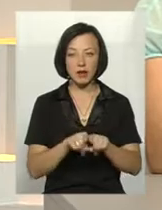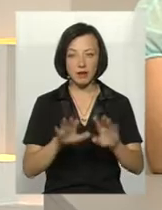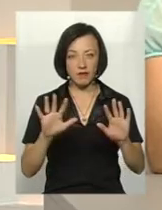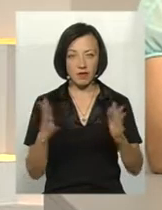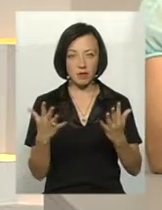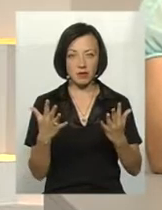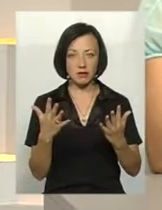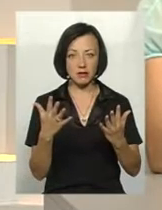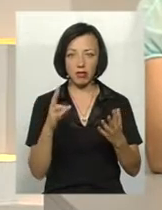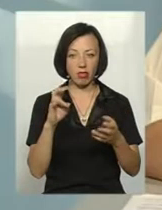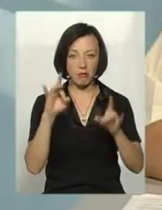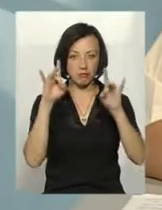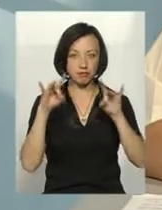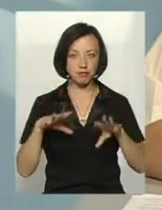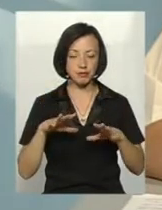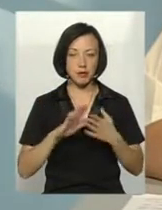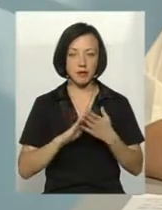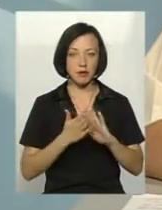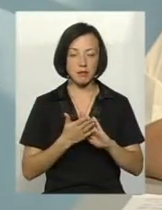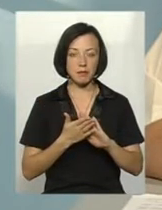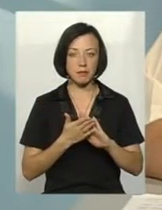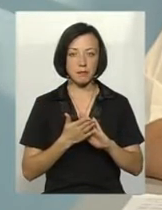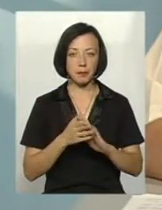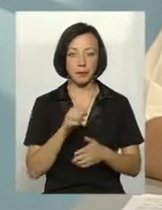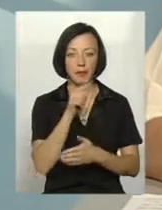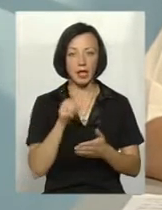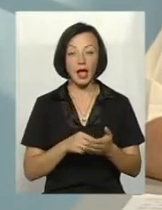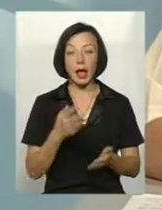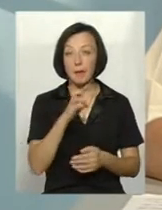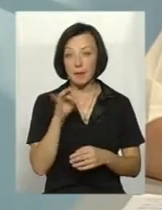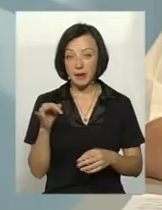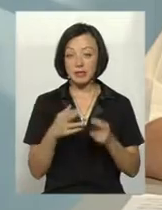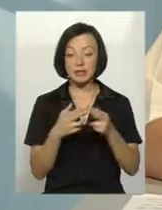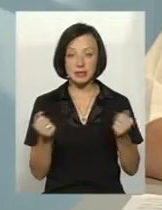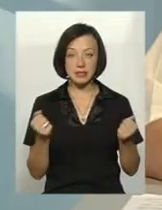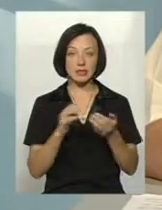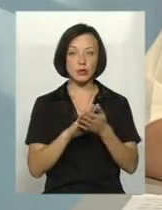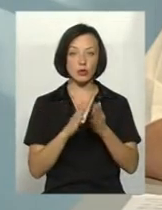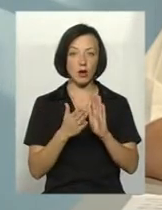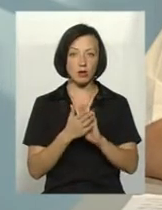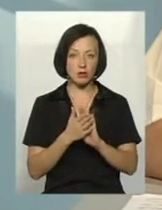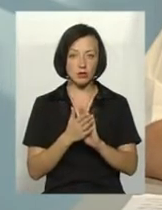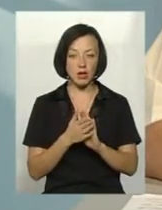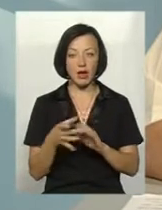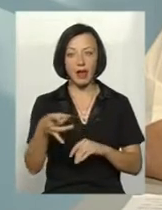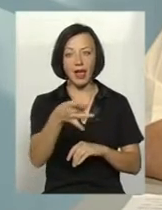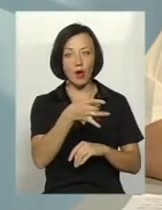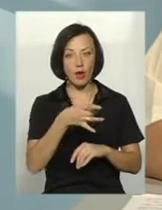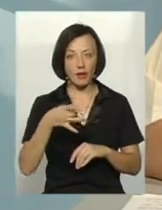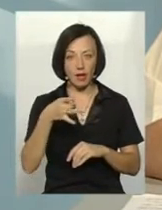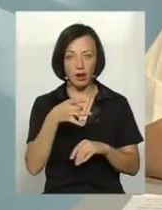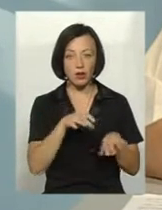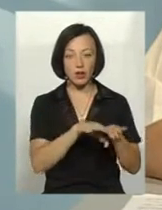непередбачування? Якби, якщо було признано ситуацію регіонального рівня,